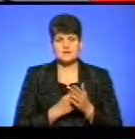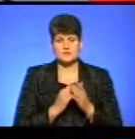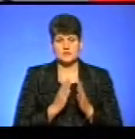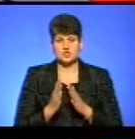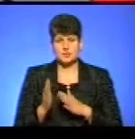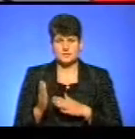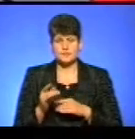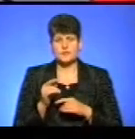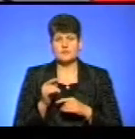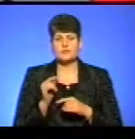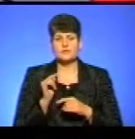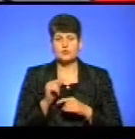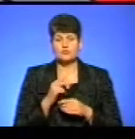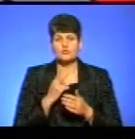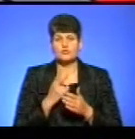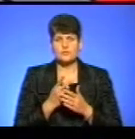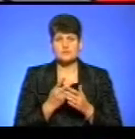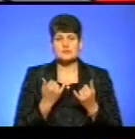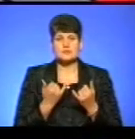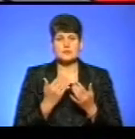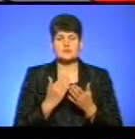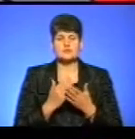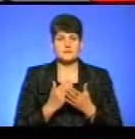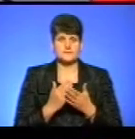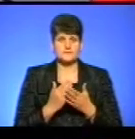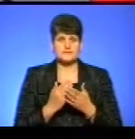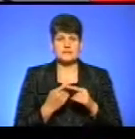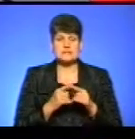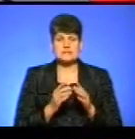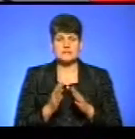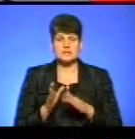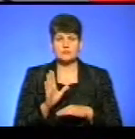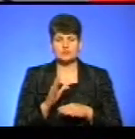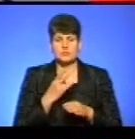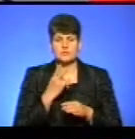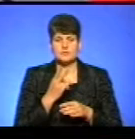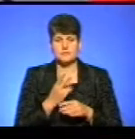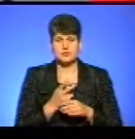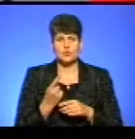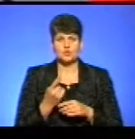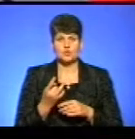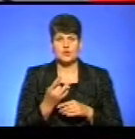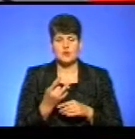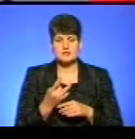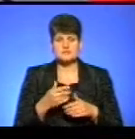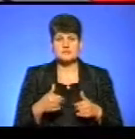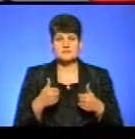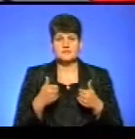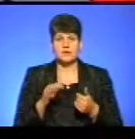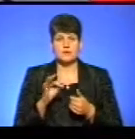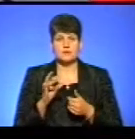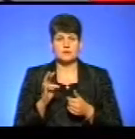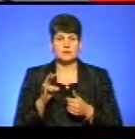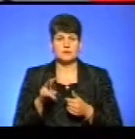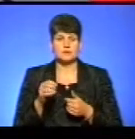що в тому вигляді, в якому воно зараз обговорюється, цей режим буде передбачати одноразове таке звернення онлайн,